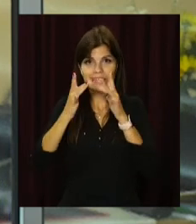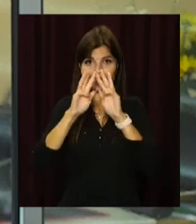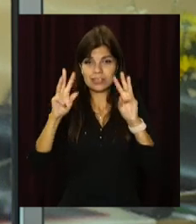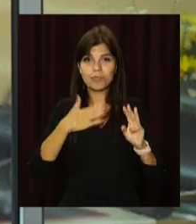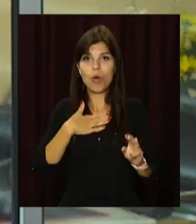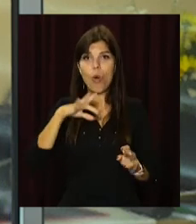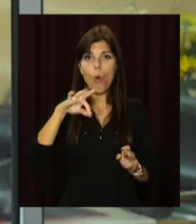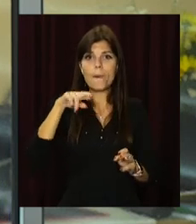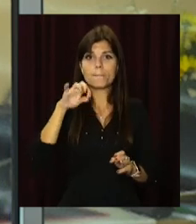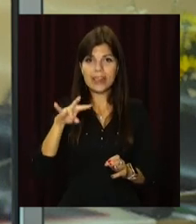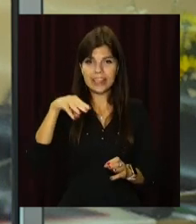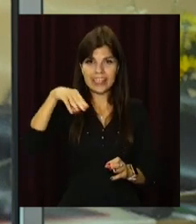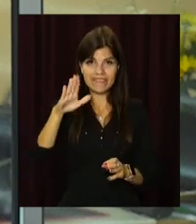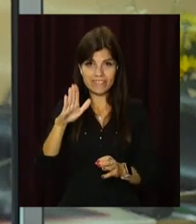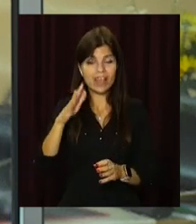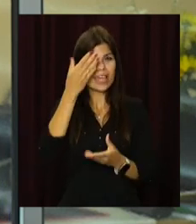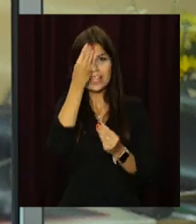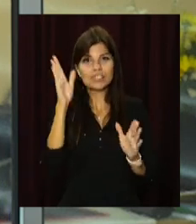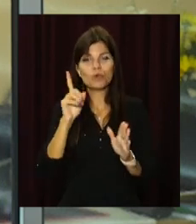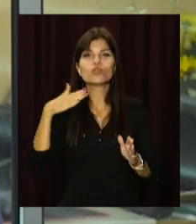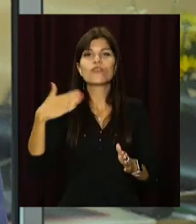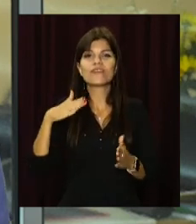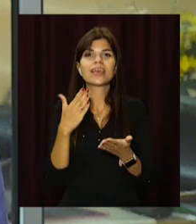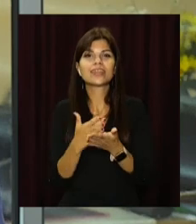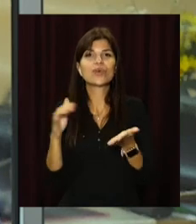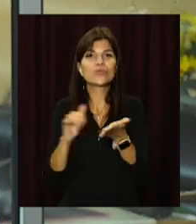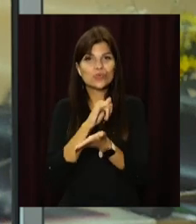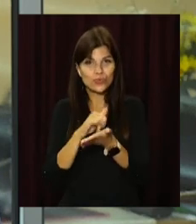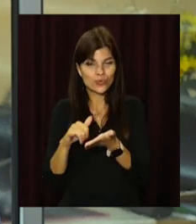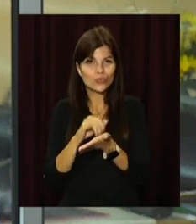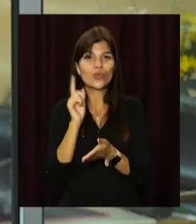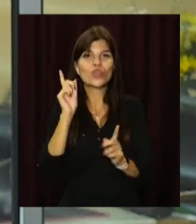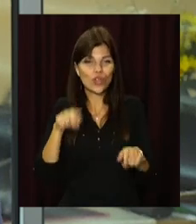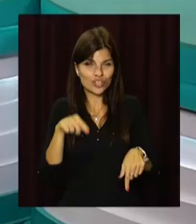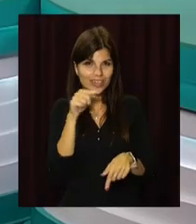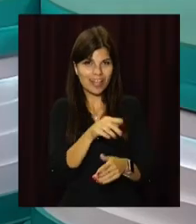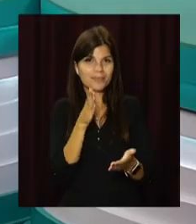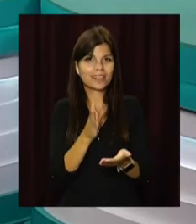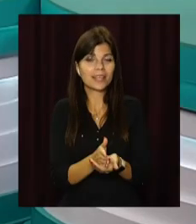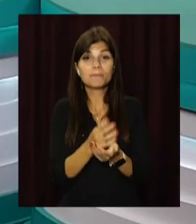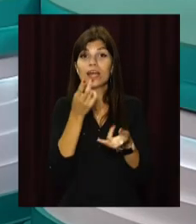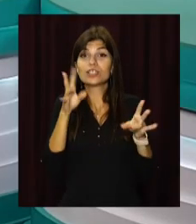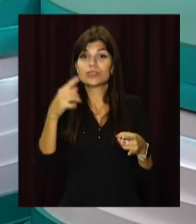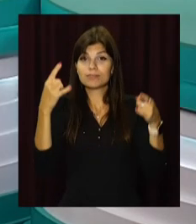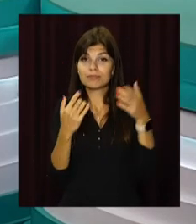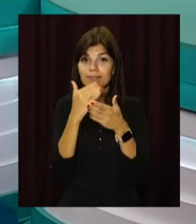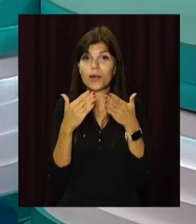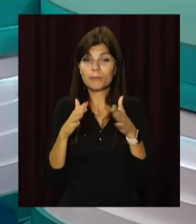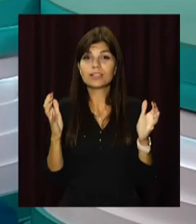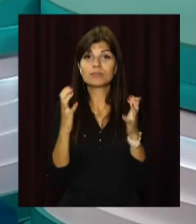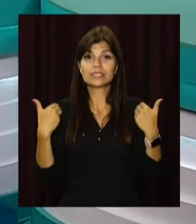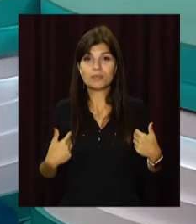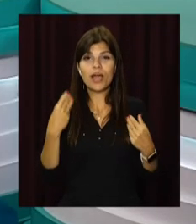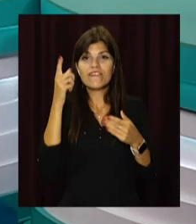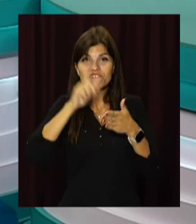сайті opentv.media. Не забувайте про сюжети в соціальних мережах та на нашому ютуб-каналі. Залишайтеся з відкритим, бережіть